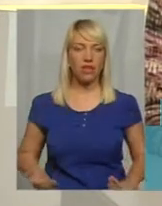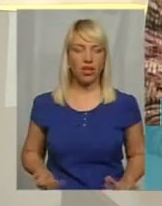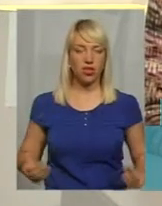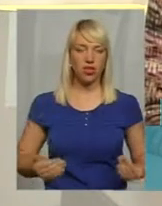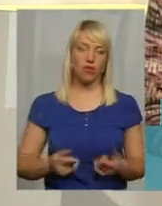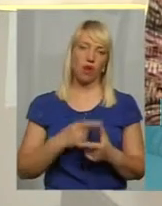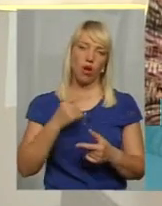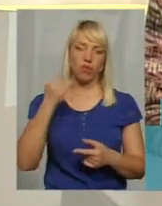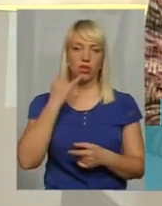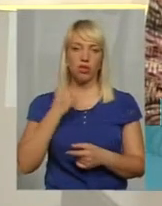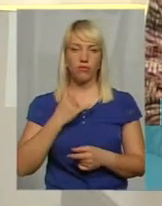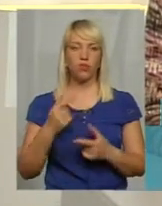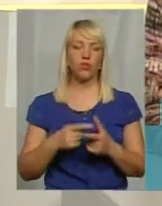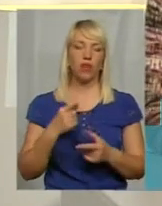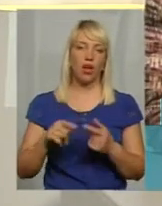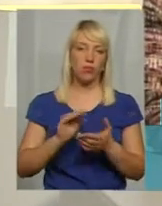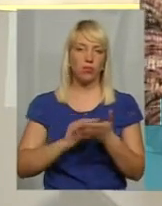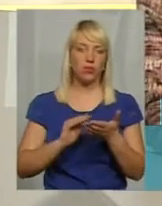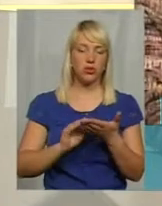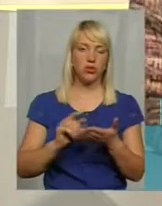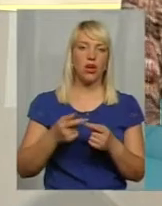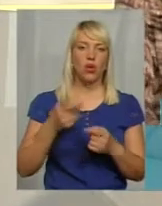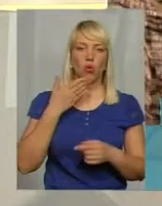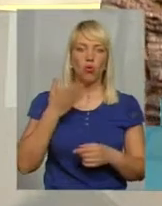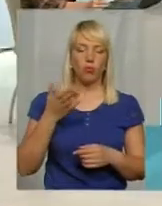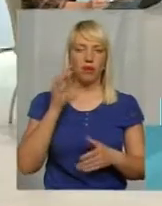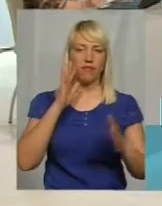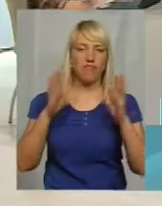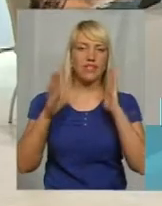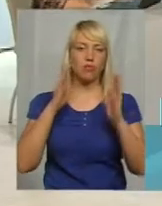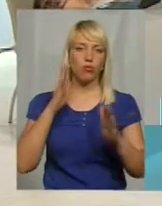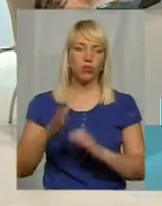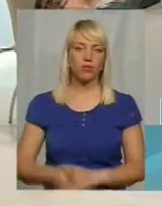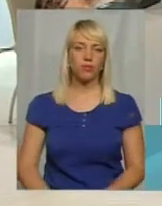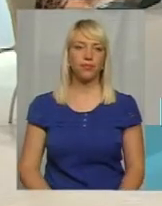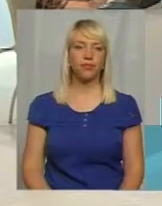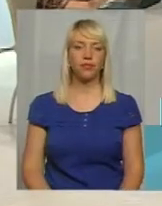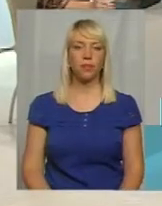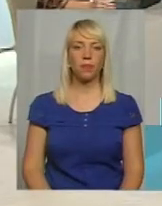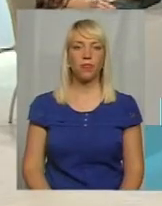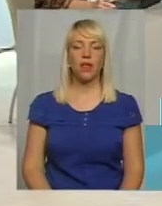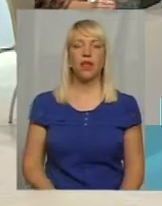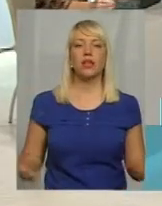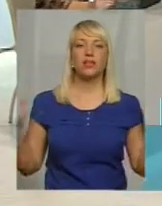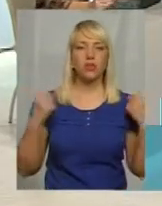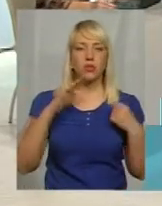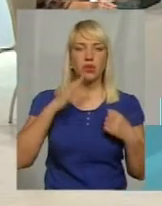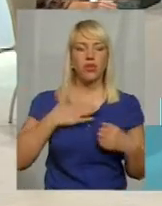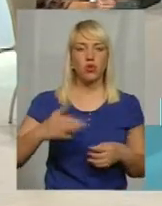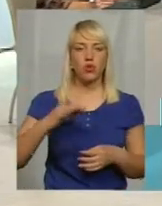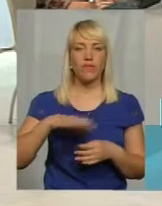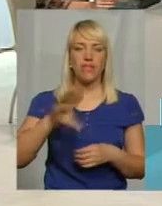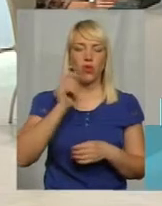пишіть в коментарях у Фейсбук під прямою трансляцією. Починаємо. Тож, спортсмени нашої області зі